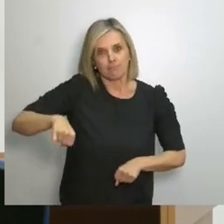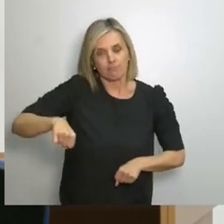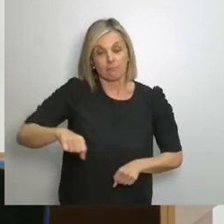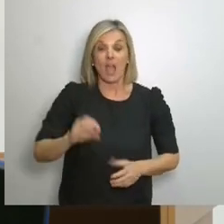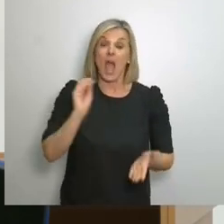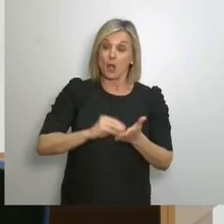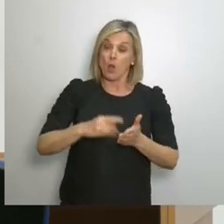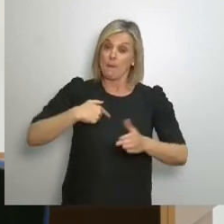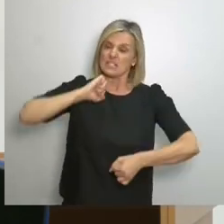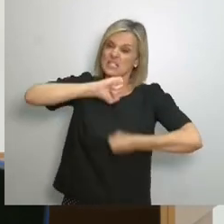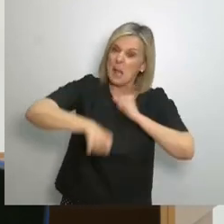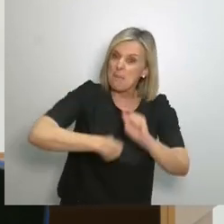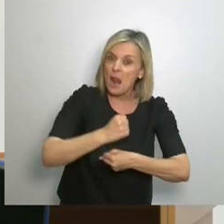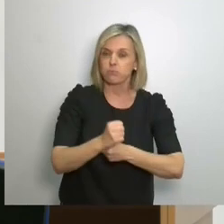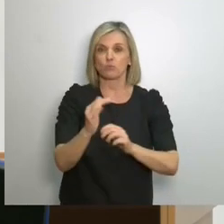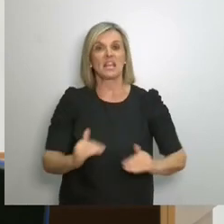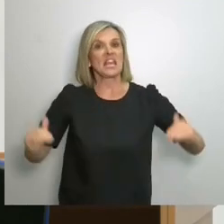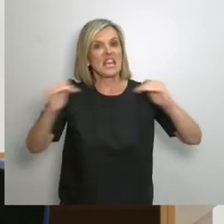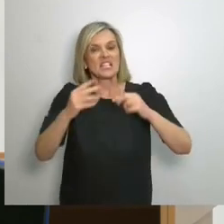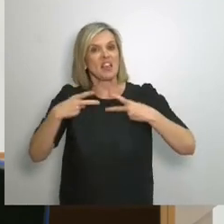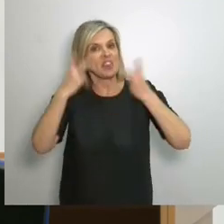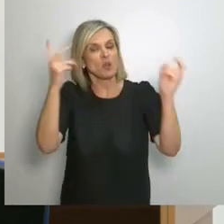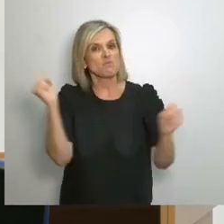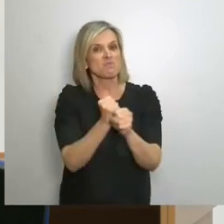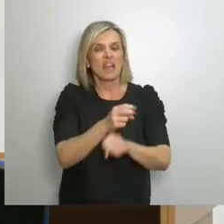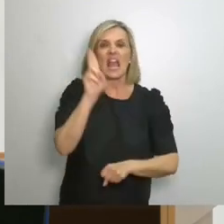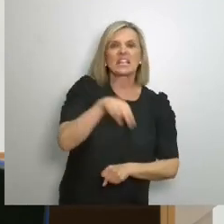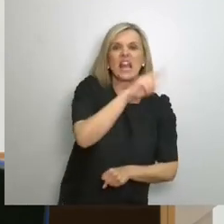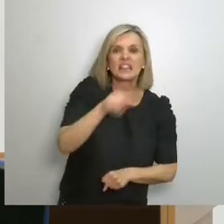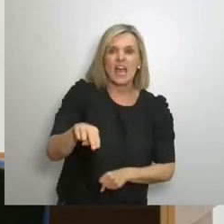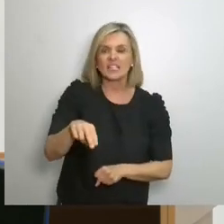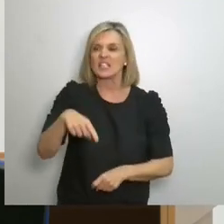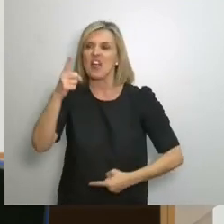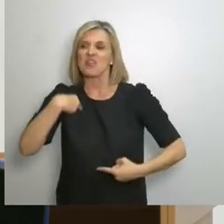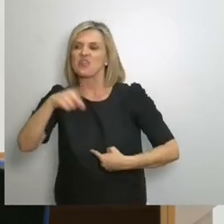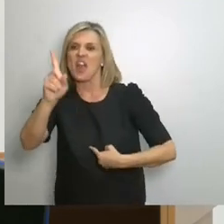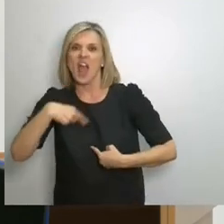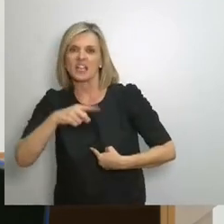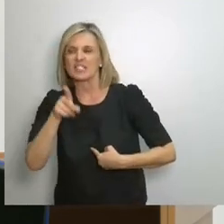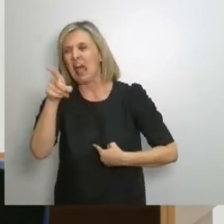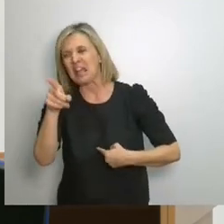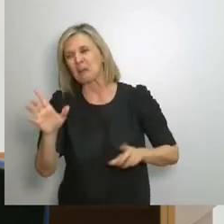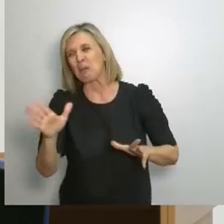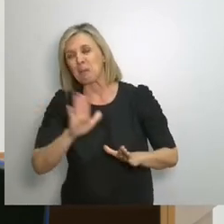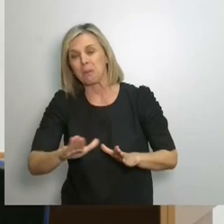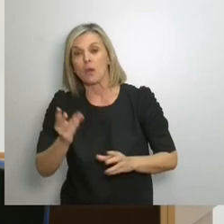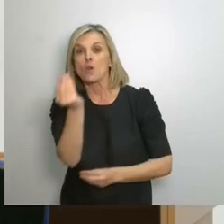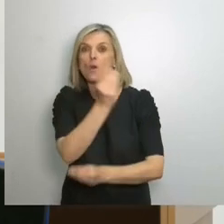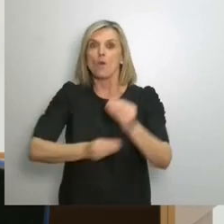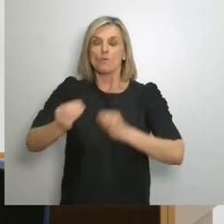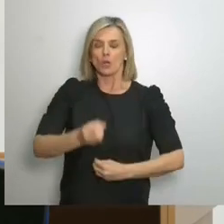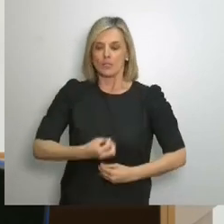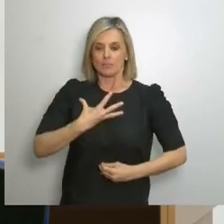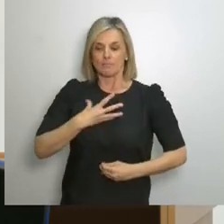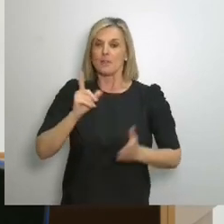για ίσα δικαιώματα στην εργασία Για την κατάρριξη των διακρίσεων στο εργασιακό περιβάλλον Για περισσότερη ενσυναίσθηση,